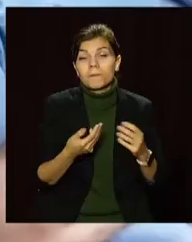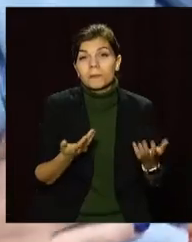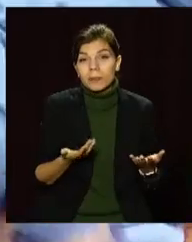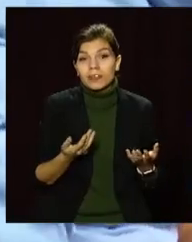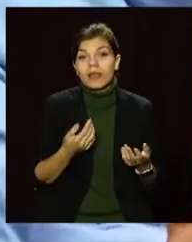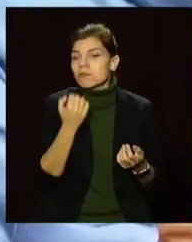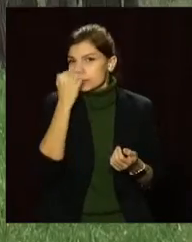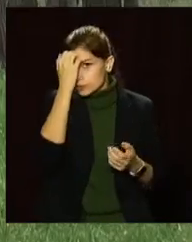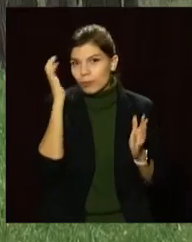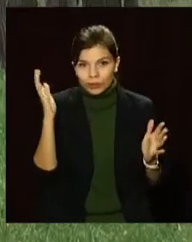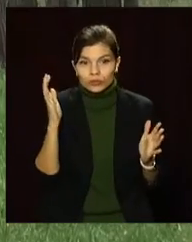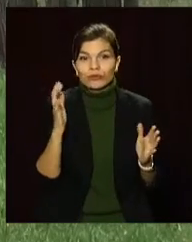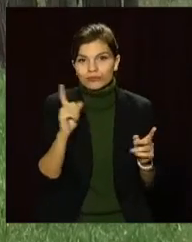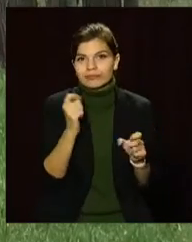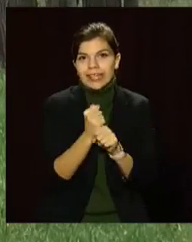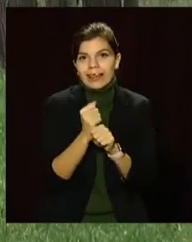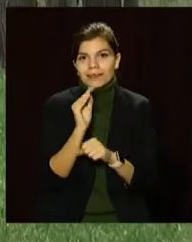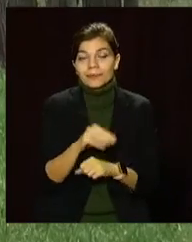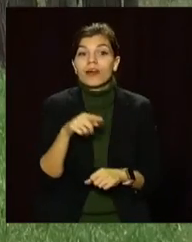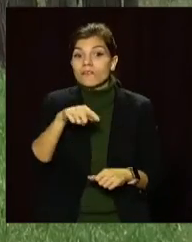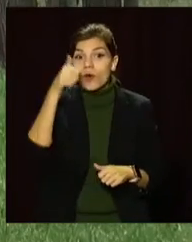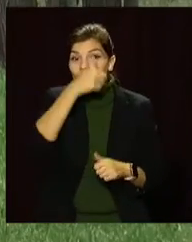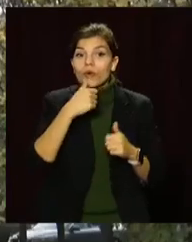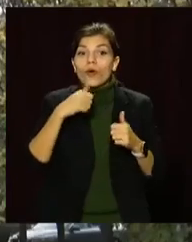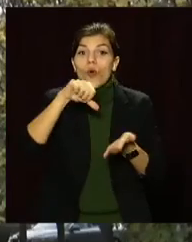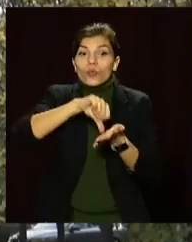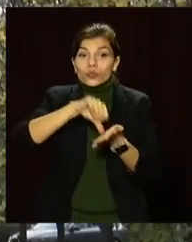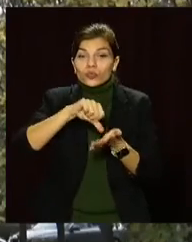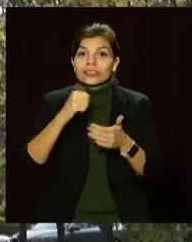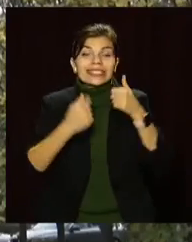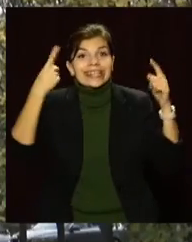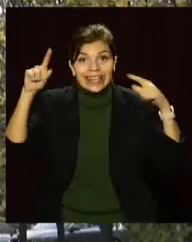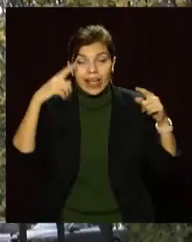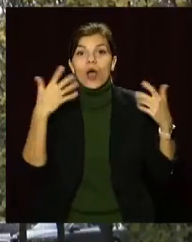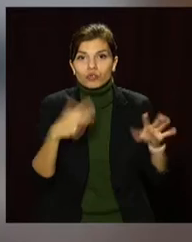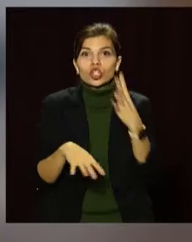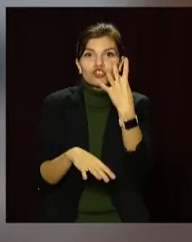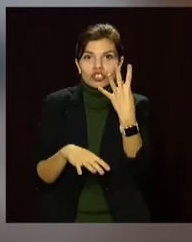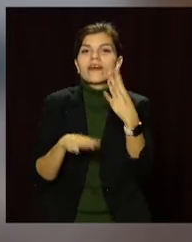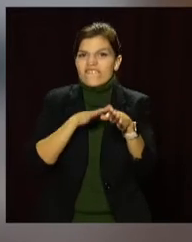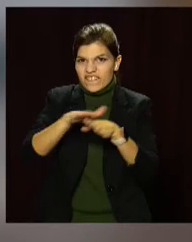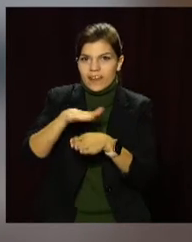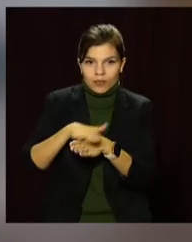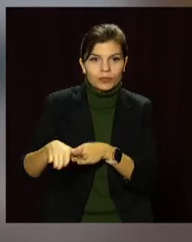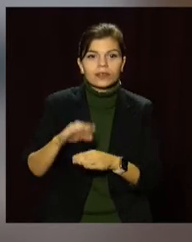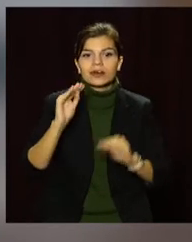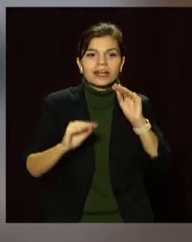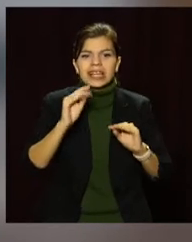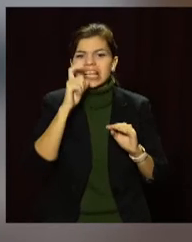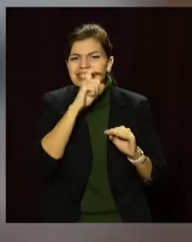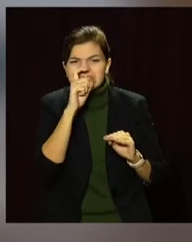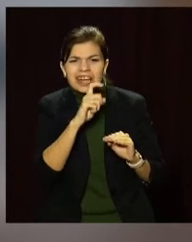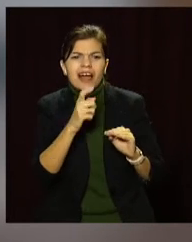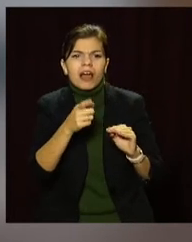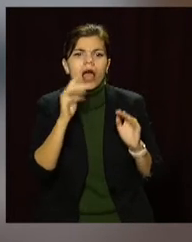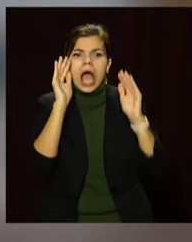Тому дякую багато. Цьогоріч у бюджеті участі перемогли за два десятки проєктів, реалізували вже чотири. Закупила концентратор та кисневий респіратор